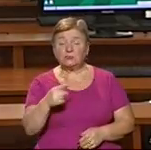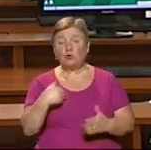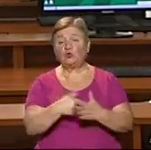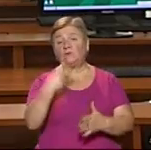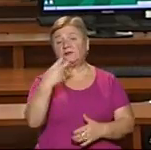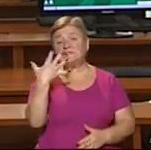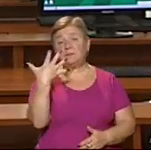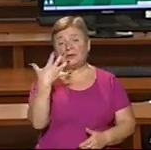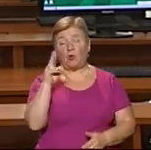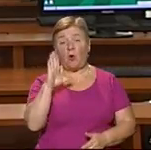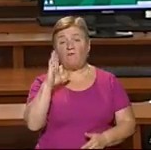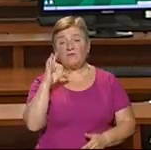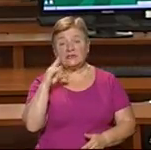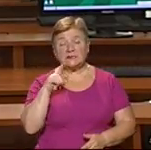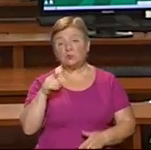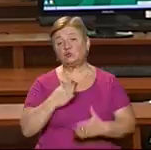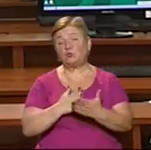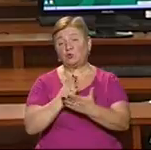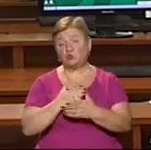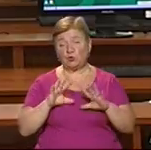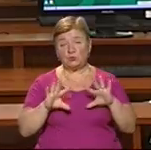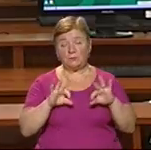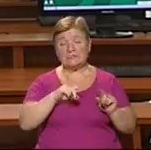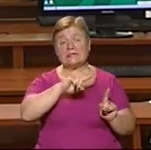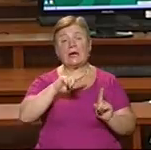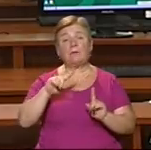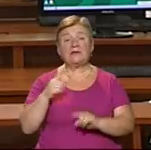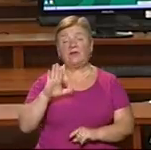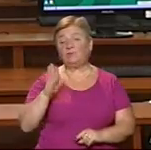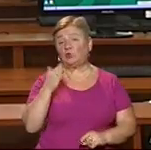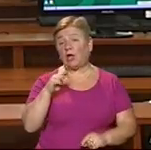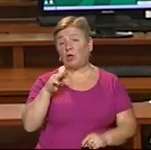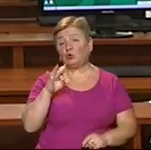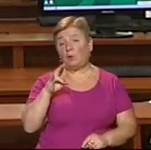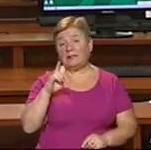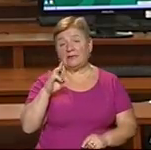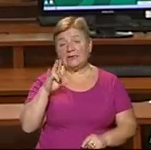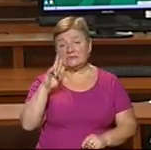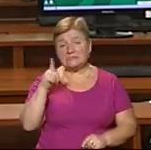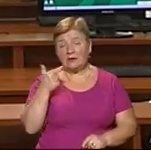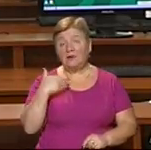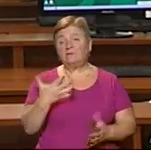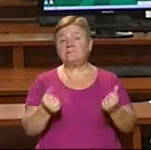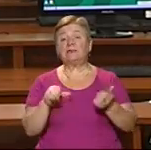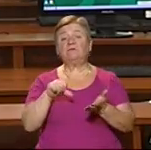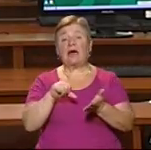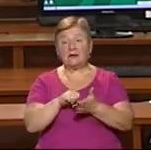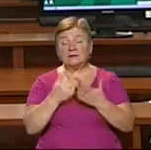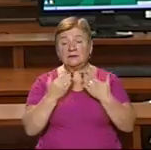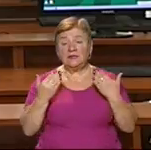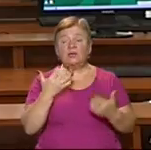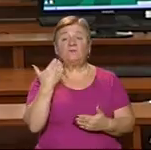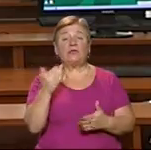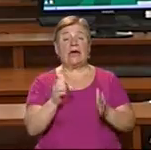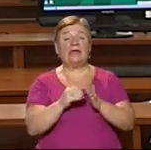25 вересня Про нову послугу розпила директорка Закарпатгазбуту Вікторія Томенець За її словами, взяти участь в акції «Твоя